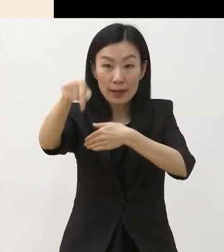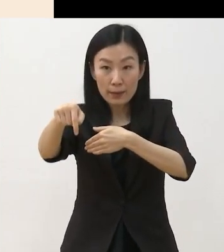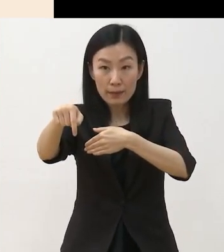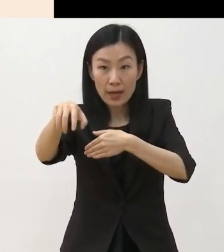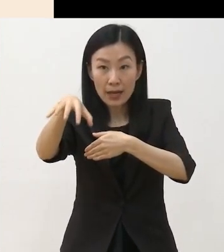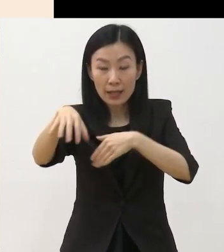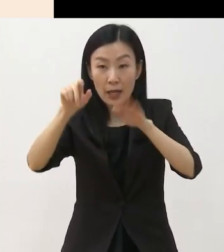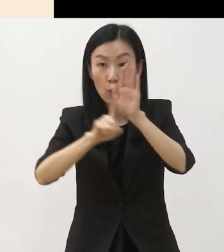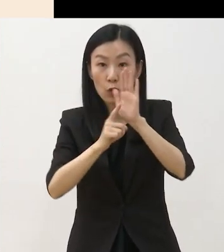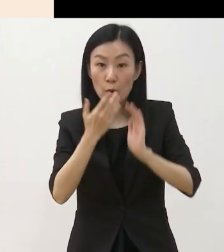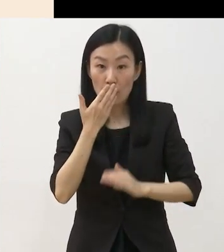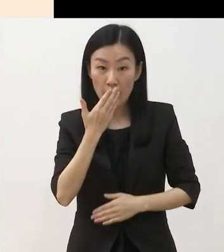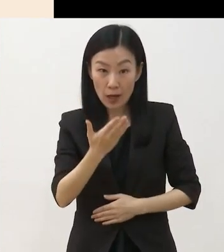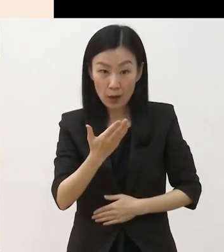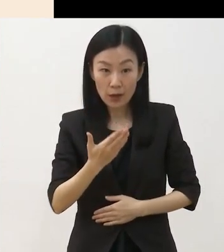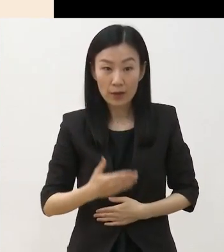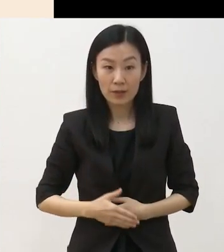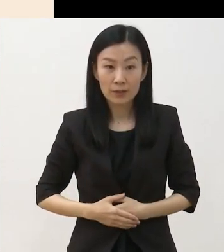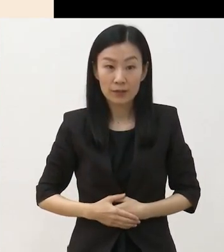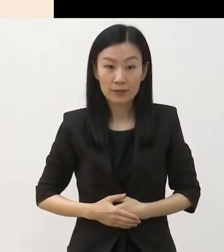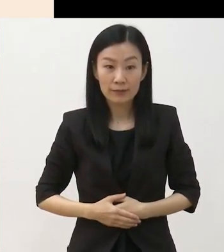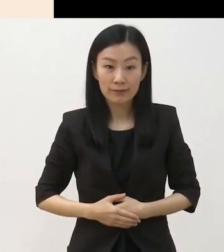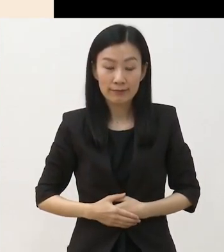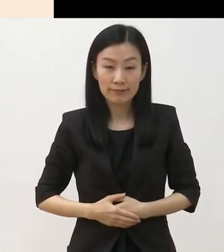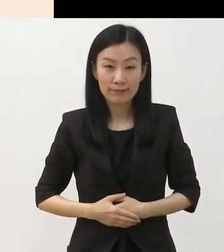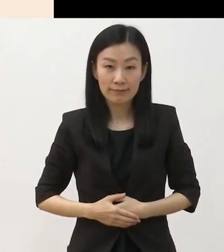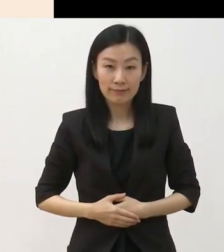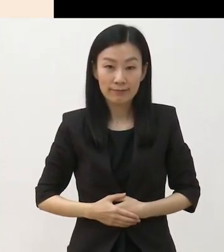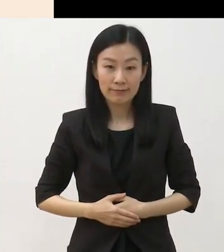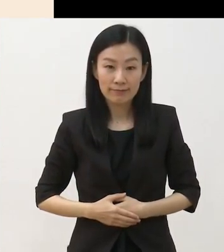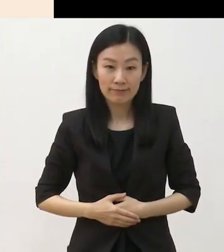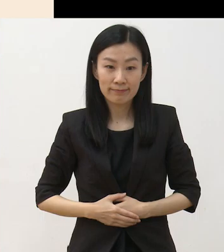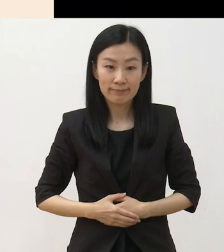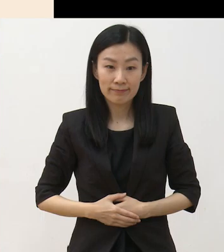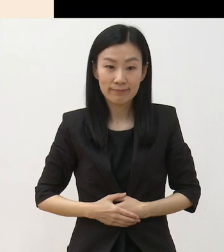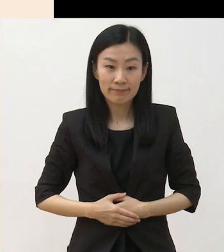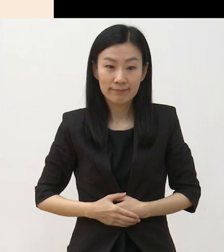하였고요 이 경우는 대극장 공연으로 간주합니다